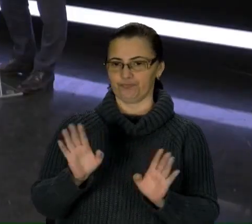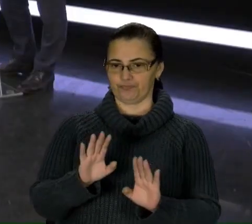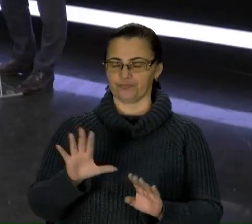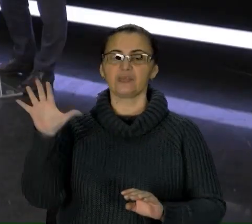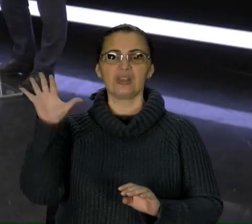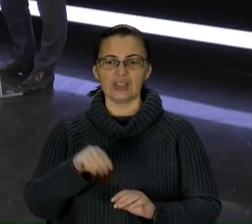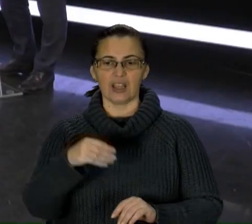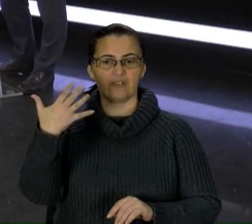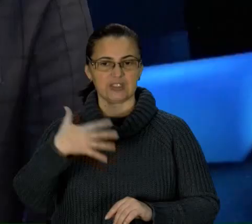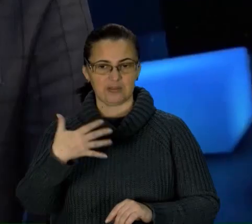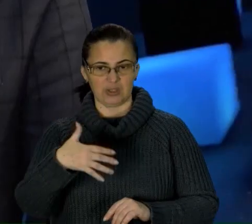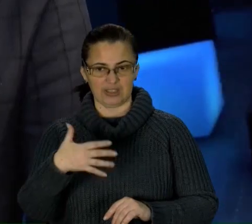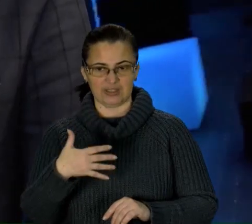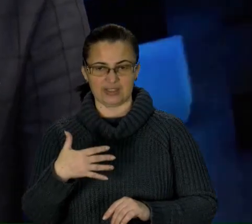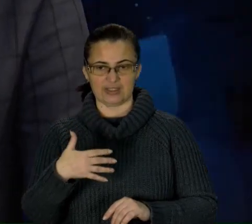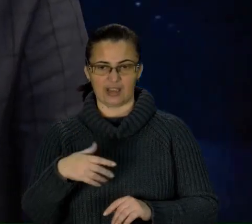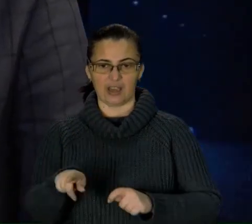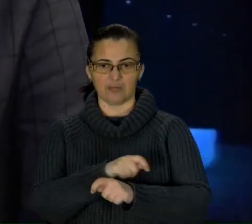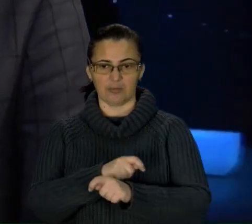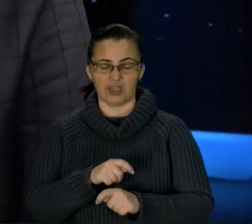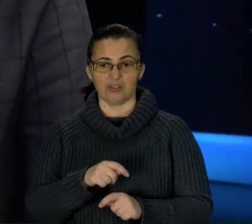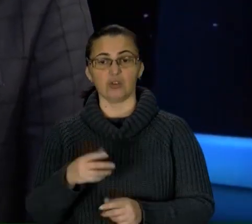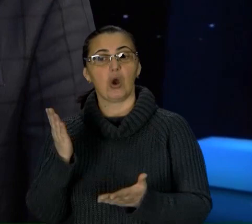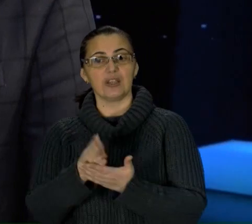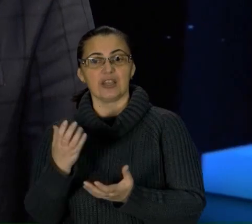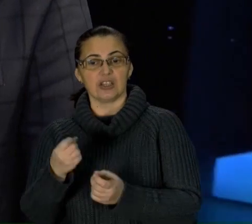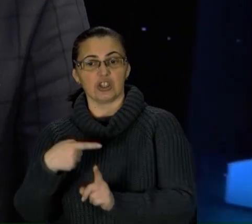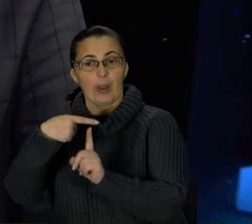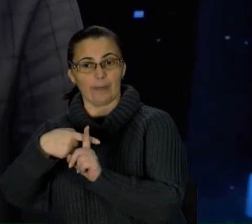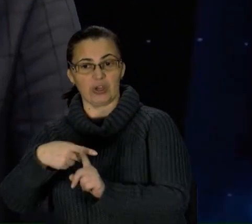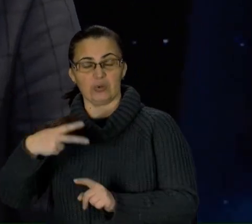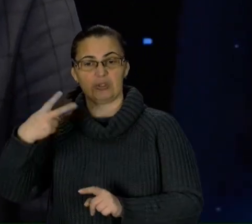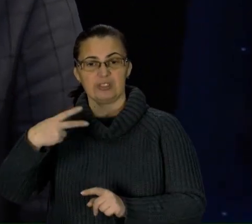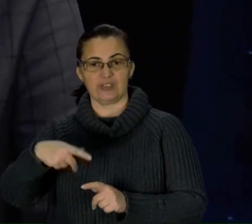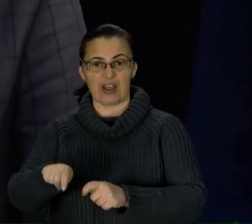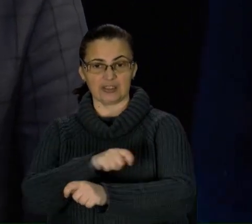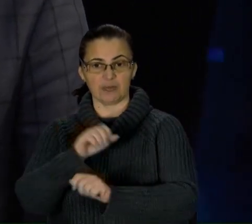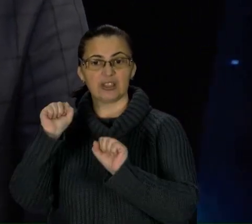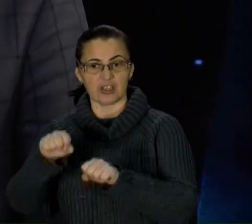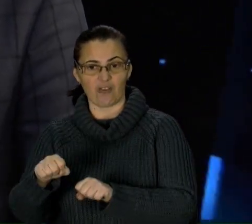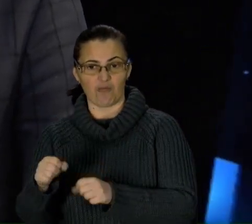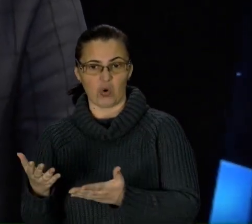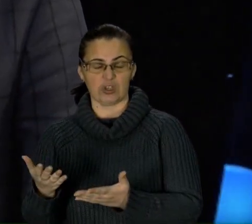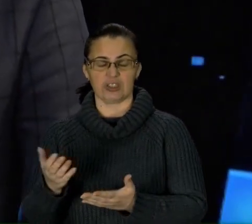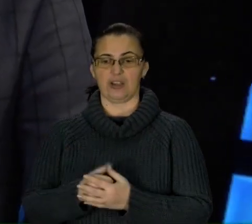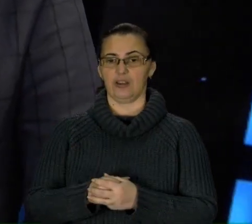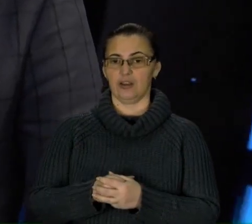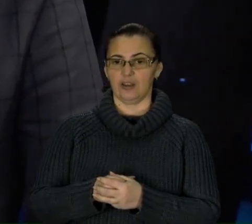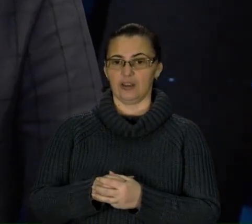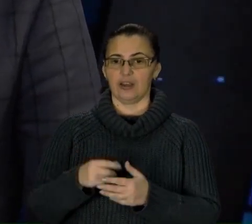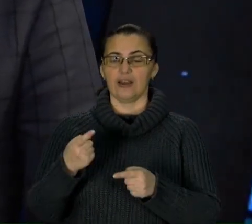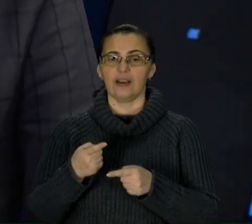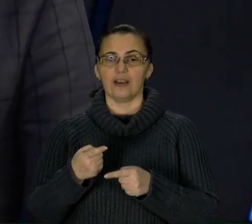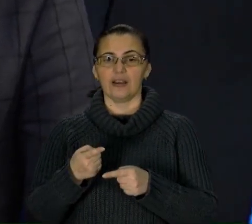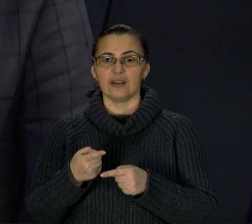надбавка ще 20% до нормативної цієї площі. І до кожної категорії вона засовується кожен раз до 20%. Вона може придбати